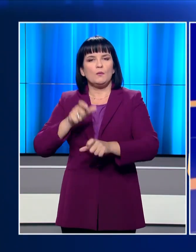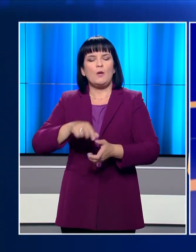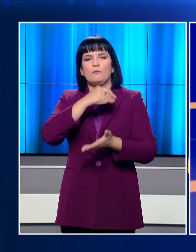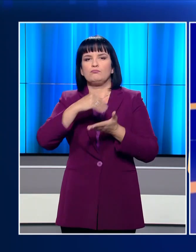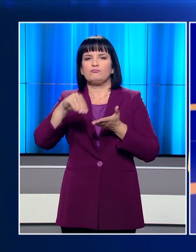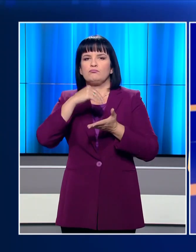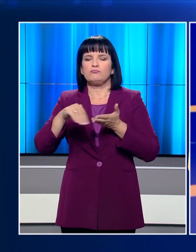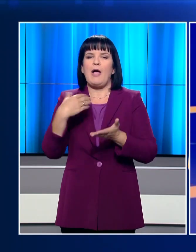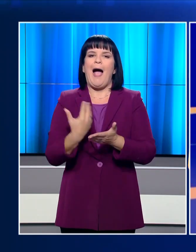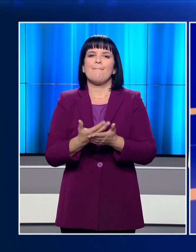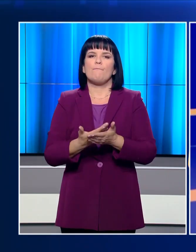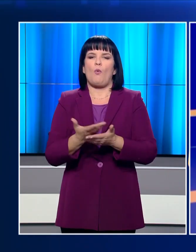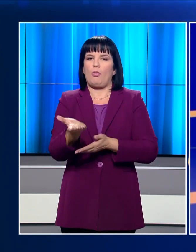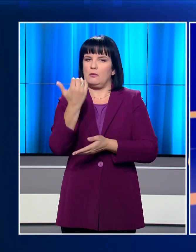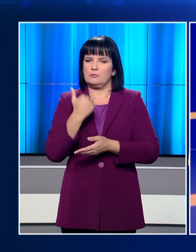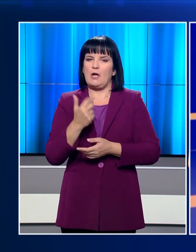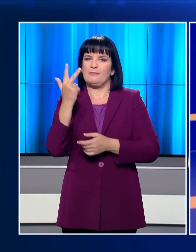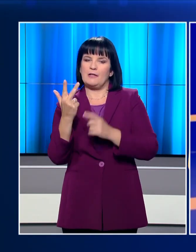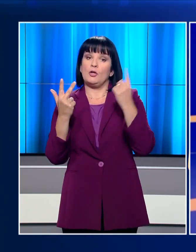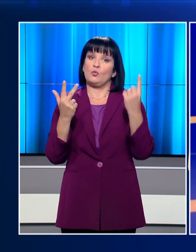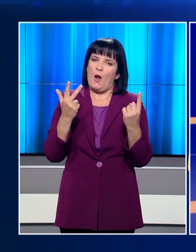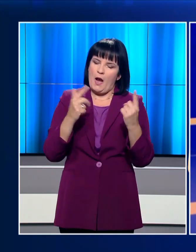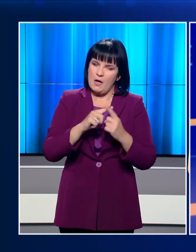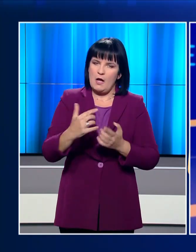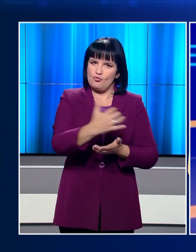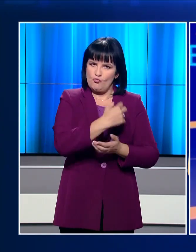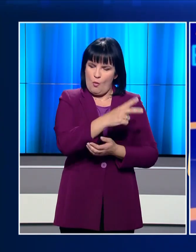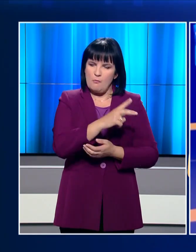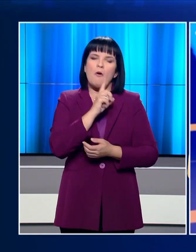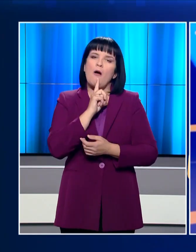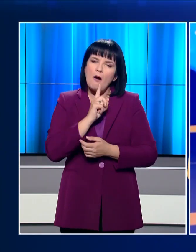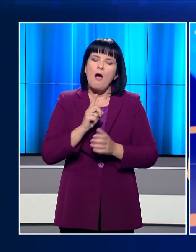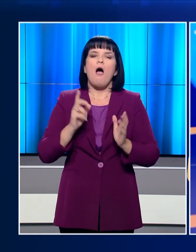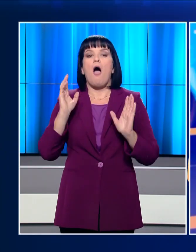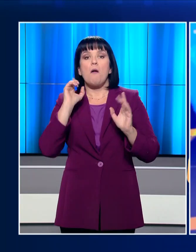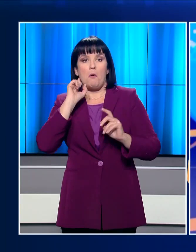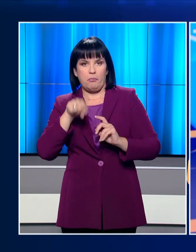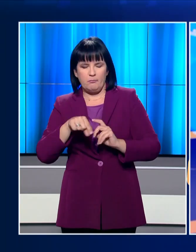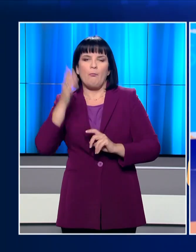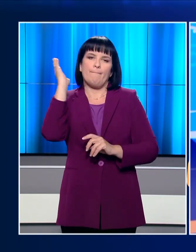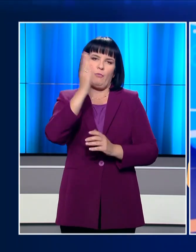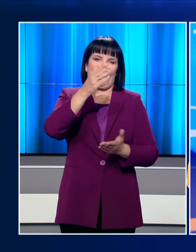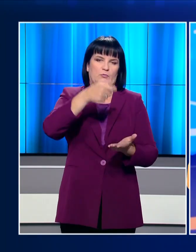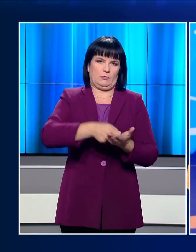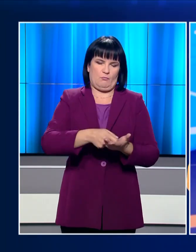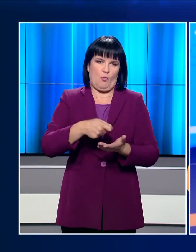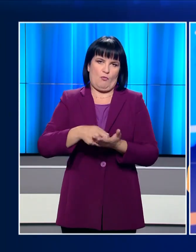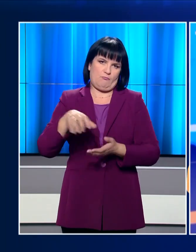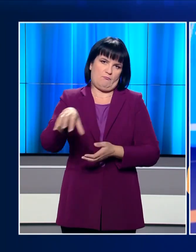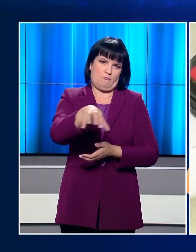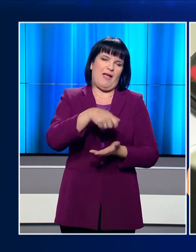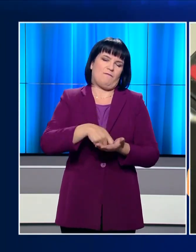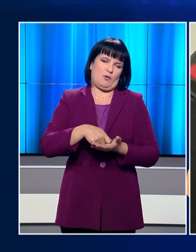με ηλεκτρονικές αποδείξεις ένα στα τρία ευρώ του εισοδήματός τους διαφορετικά θα έρθουν αντιμέτωποι με βαριά πρόστιμα από την εφόρια.